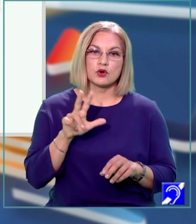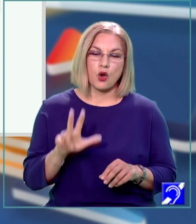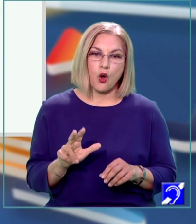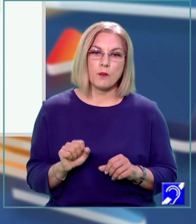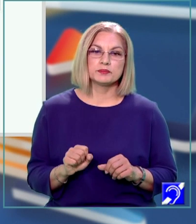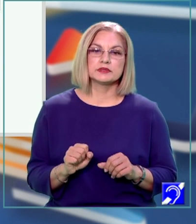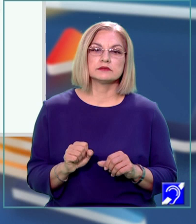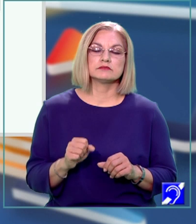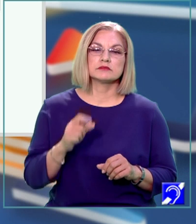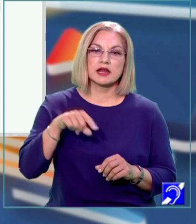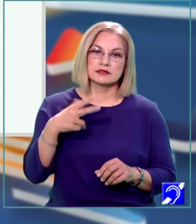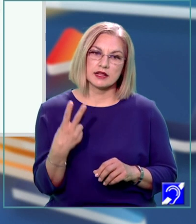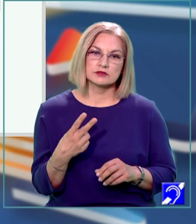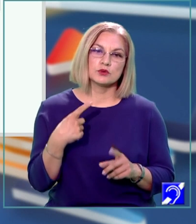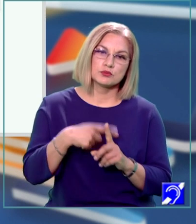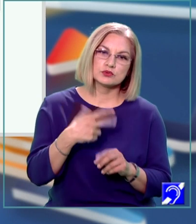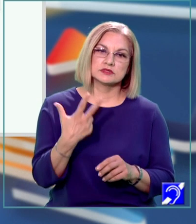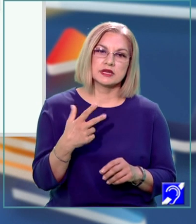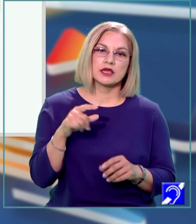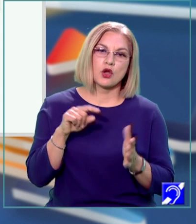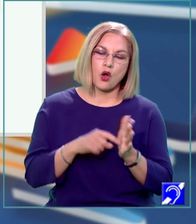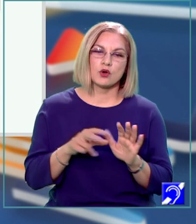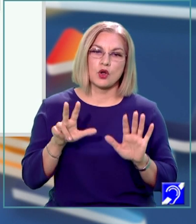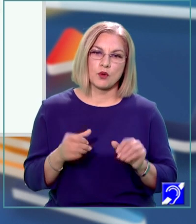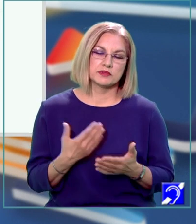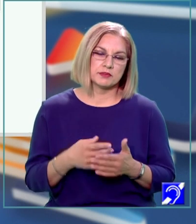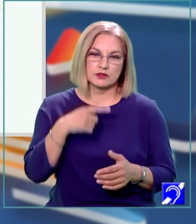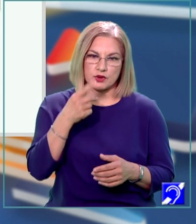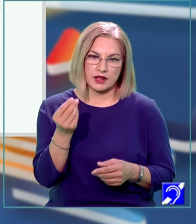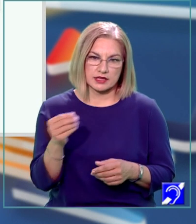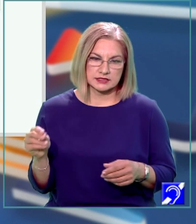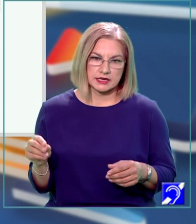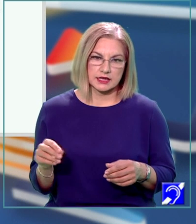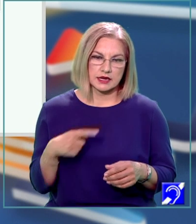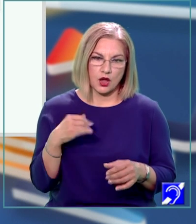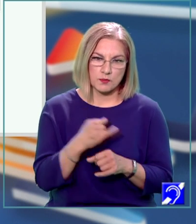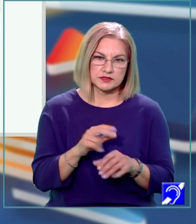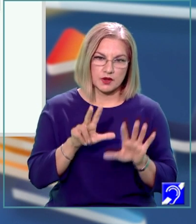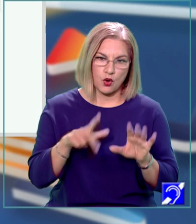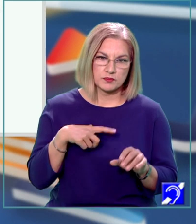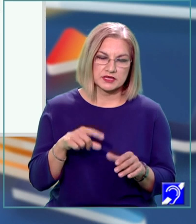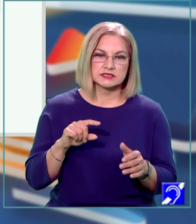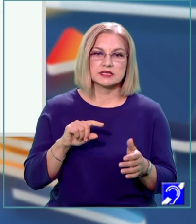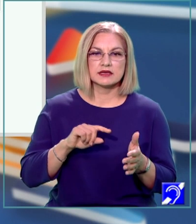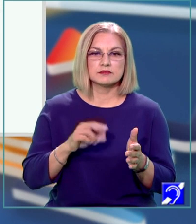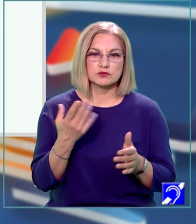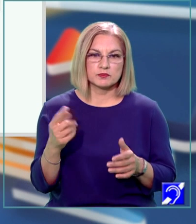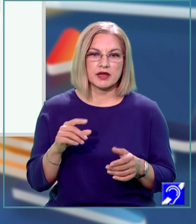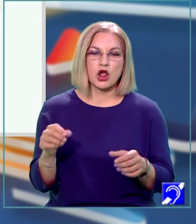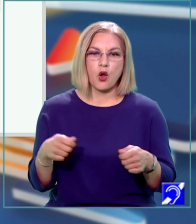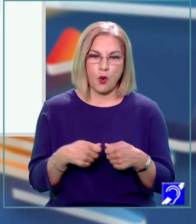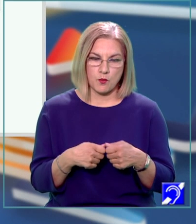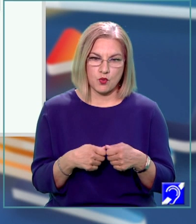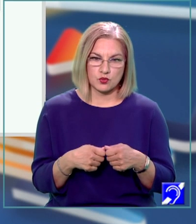din 2 plus 3 ori 8. Pentru o eleganță a scrierii observând că 8 este factor comun putem să